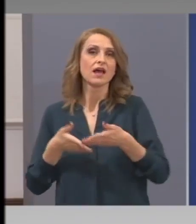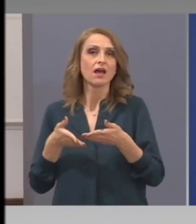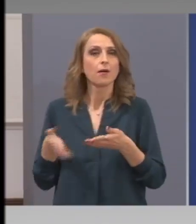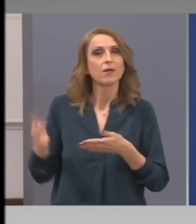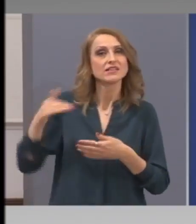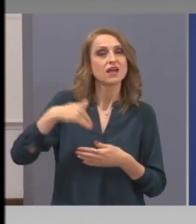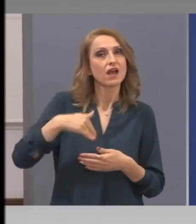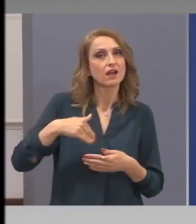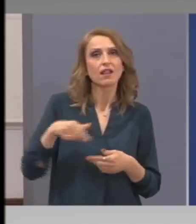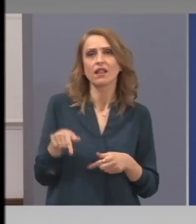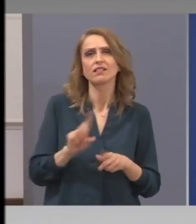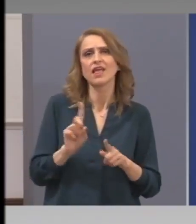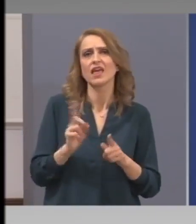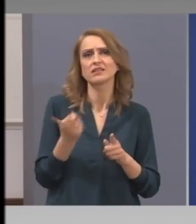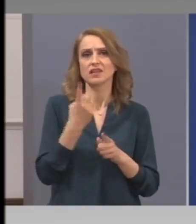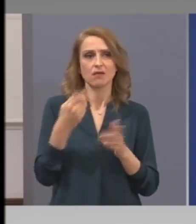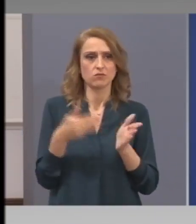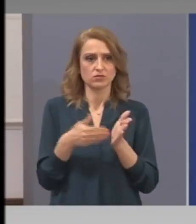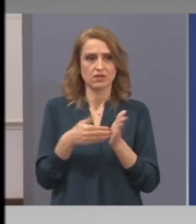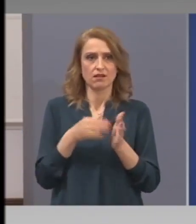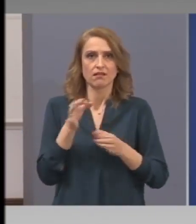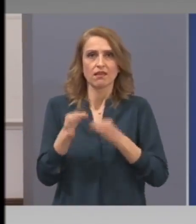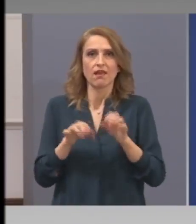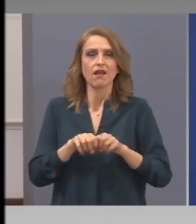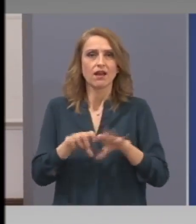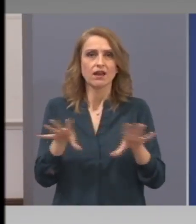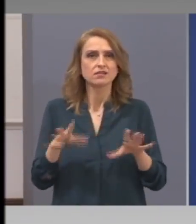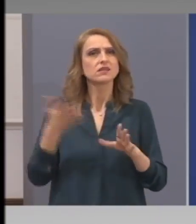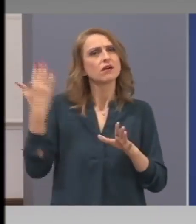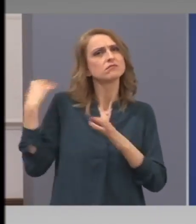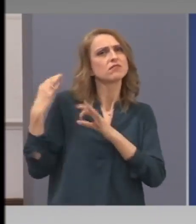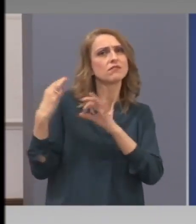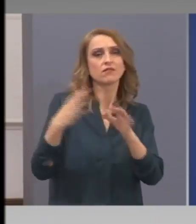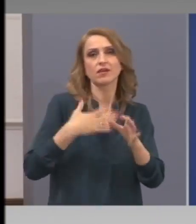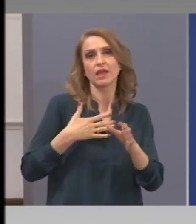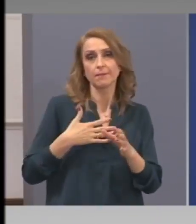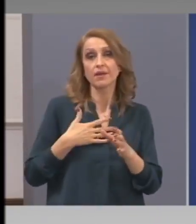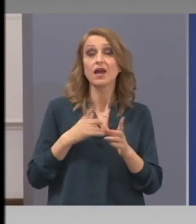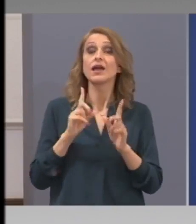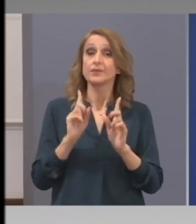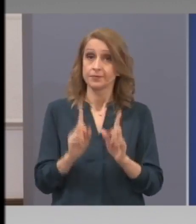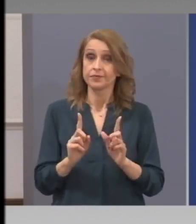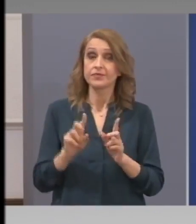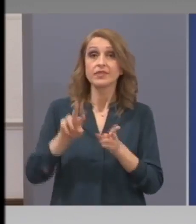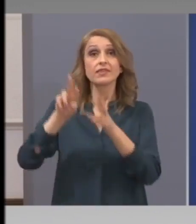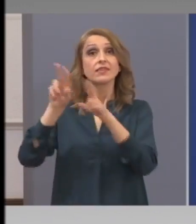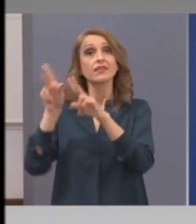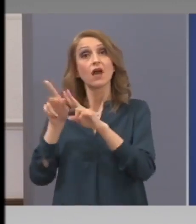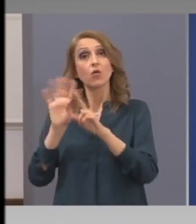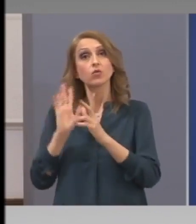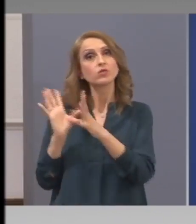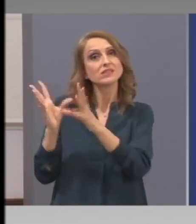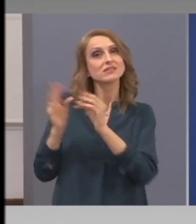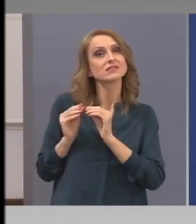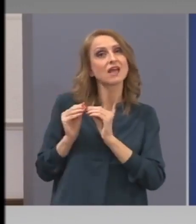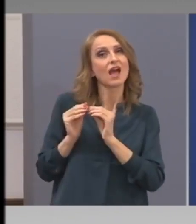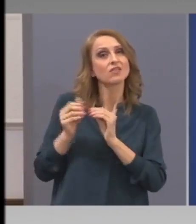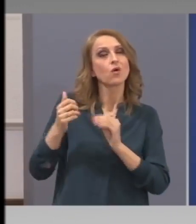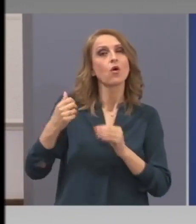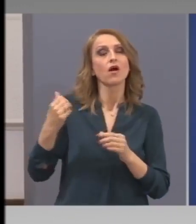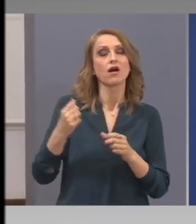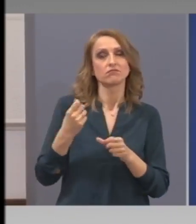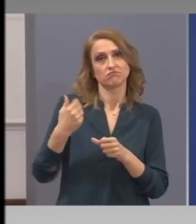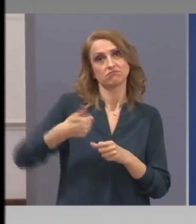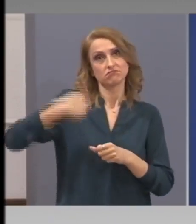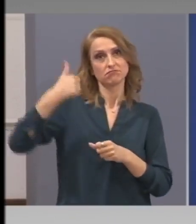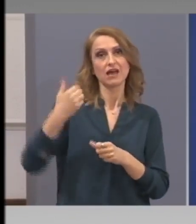при и по повод на кризата. Тези български граждани, които заедно с работодателите си се опитат да запазят първоотношението си